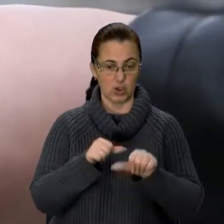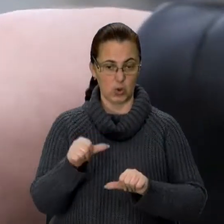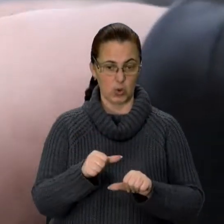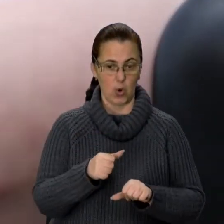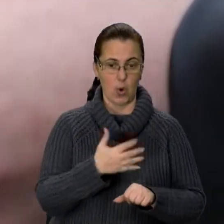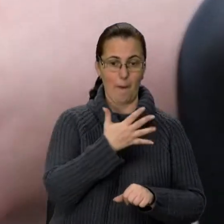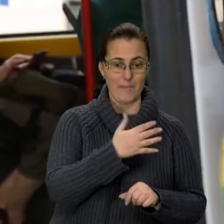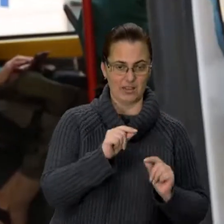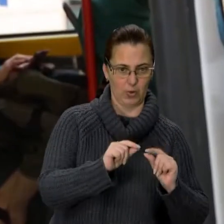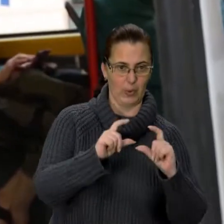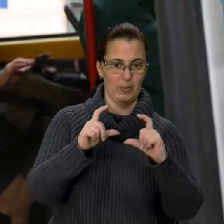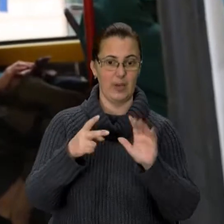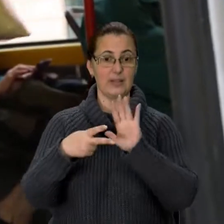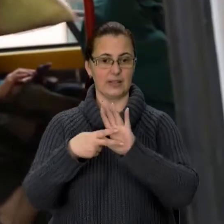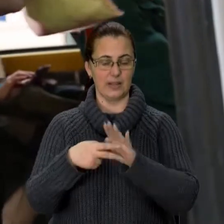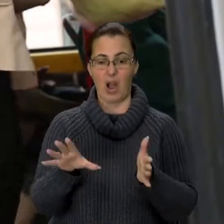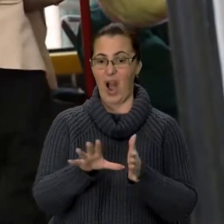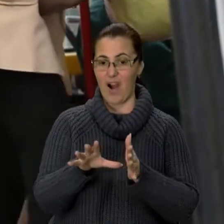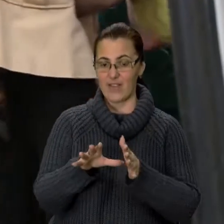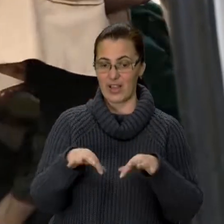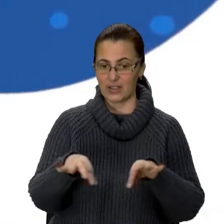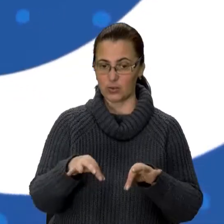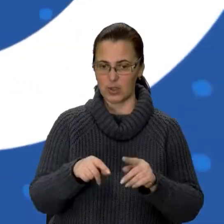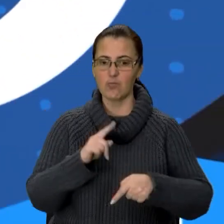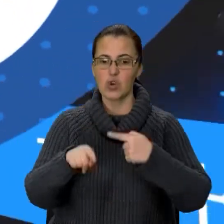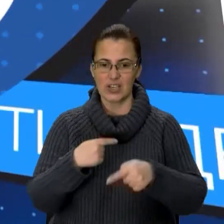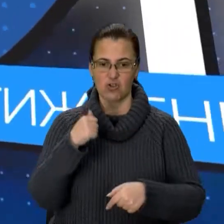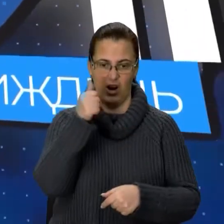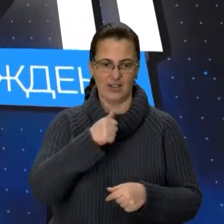гривень до 7. А в електротранспорті – за рік опісля.